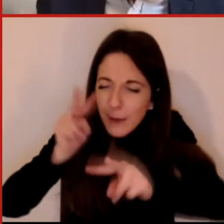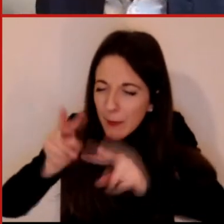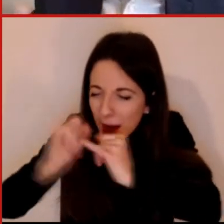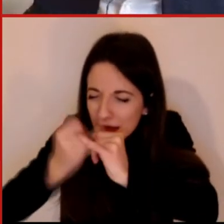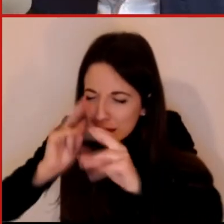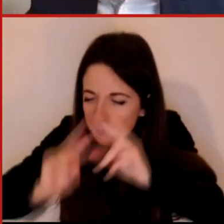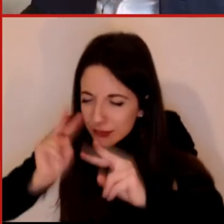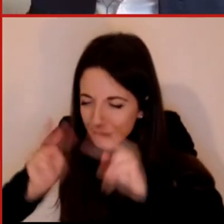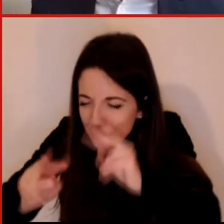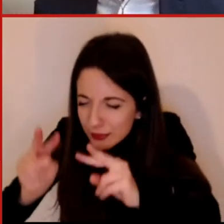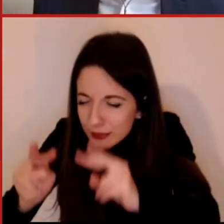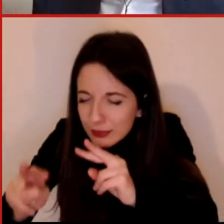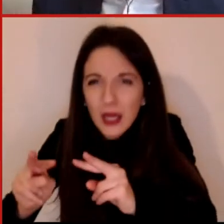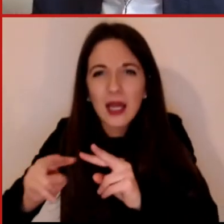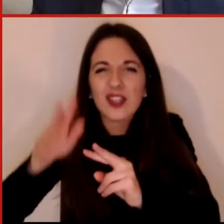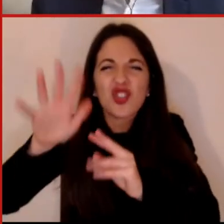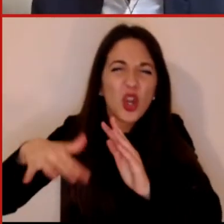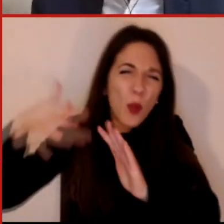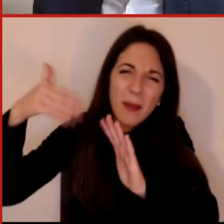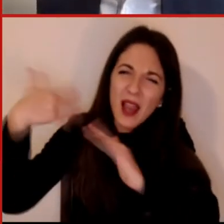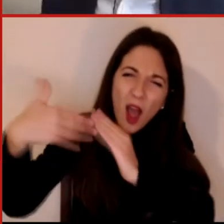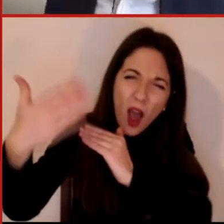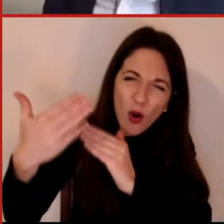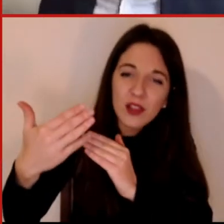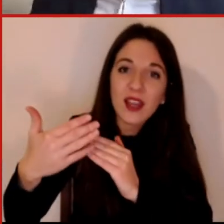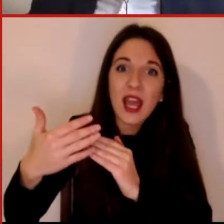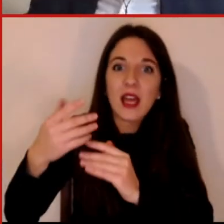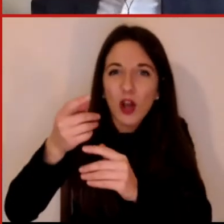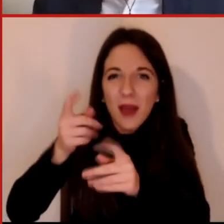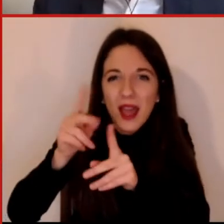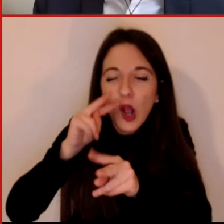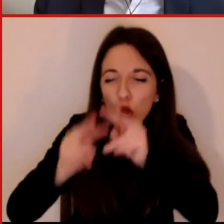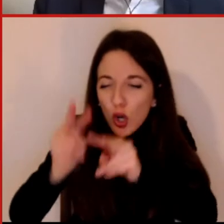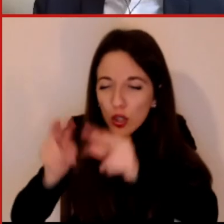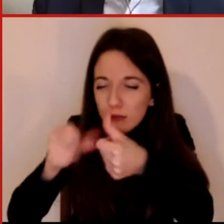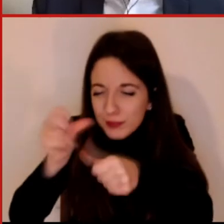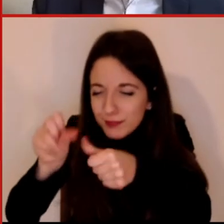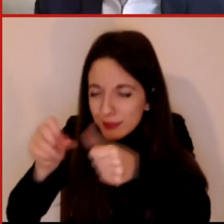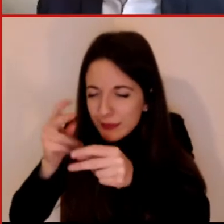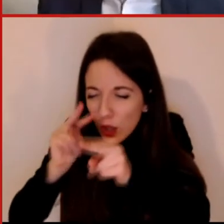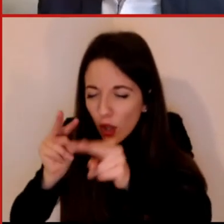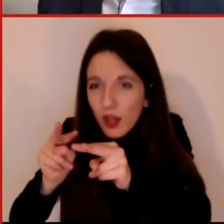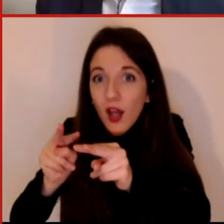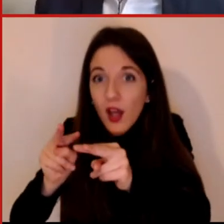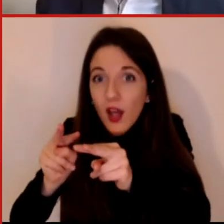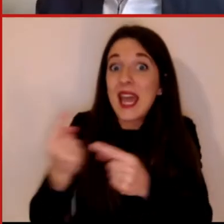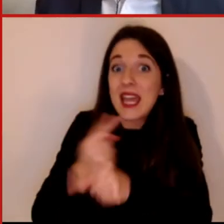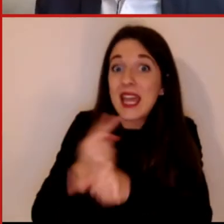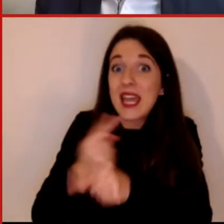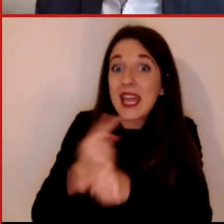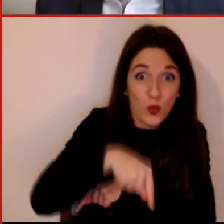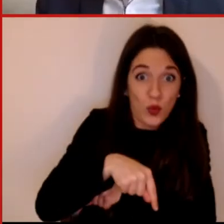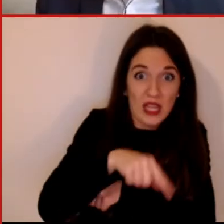ma anche gli Stati Uniti, la Francia, la Spagna si eseguono pochissime sequenze e quindi noi non navigliamo in una maniera che è molto più